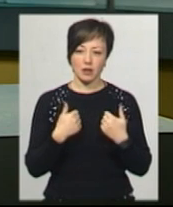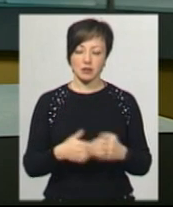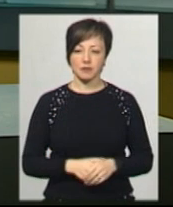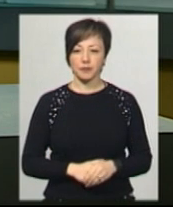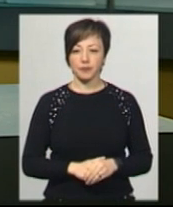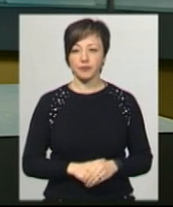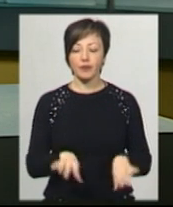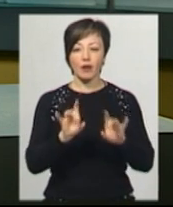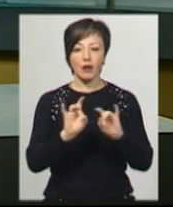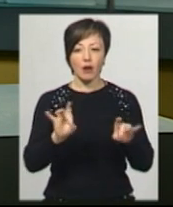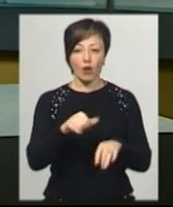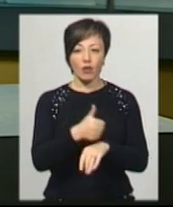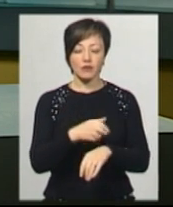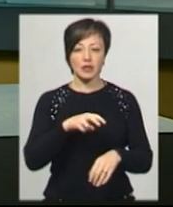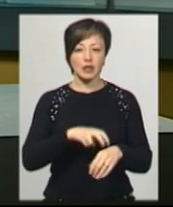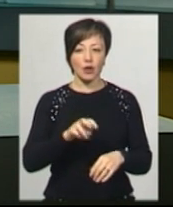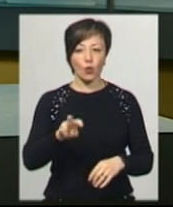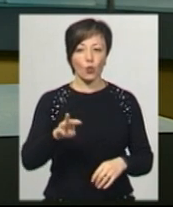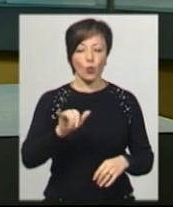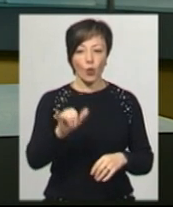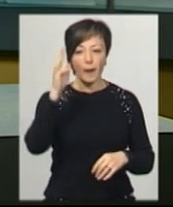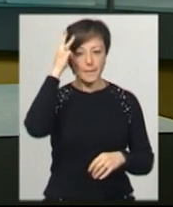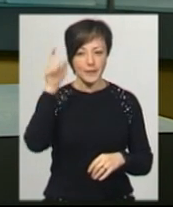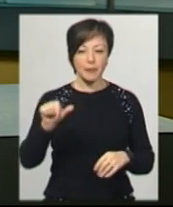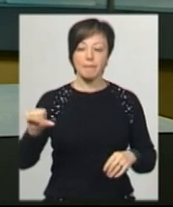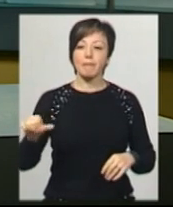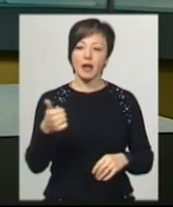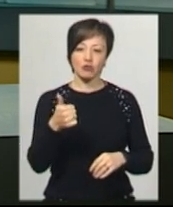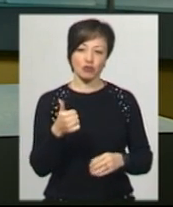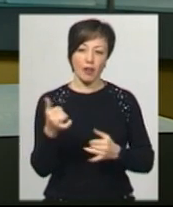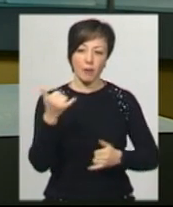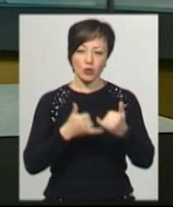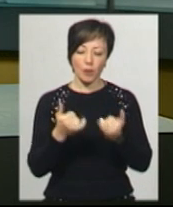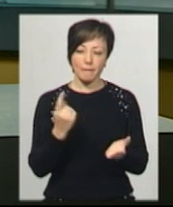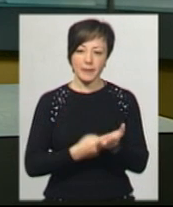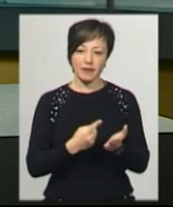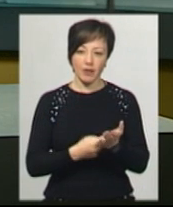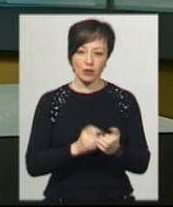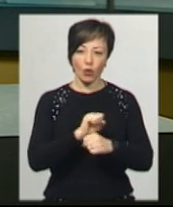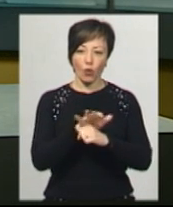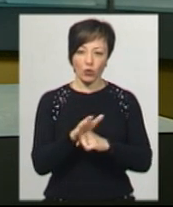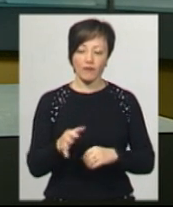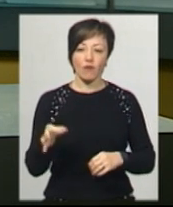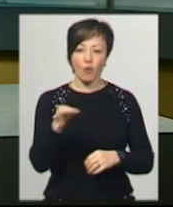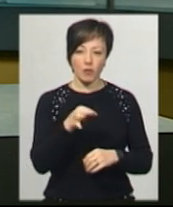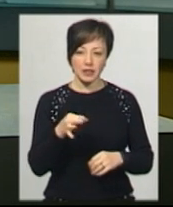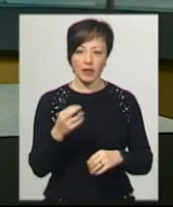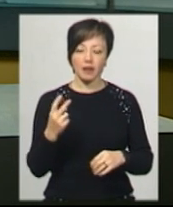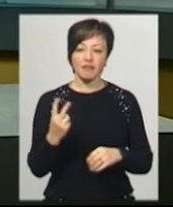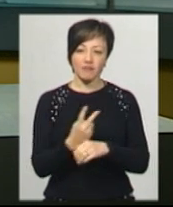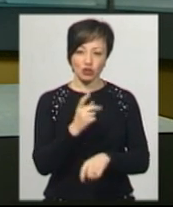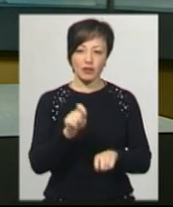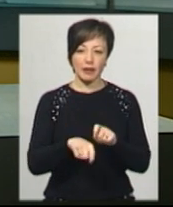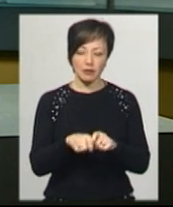За словами Оксани Підубної, у Хмельничанки, в якої першою лабораторно підтвердили коронавірус, в області двічі ПЛР